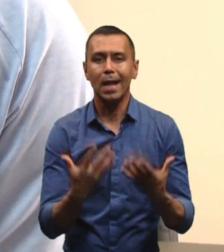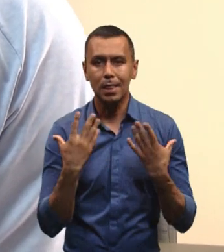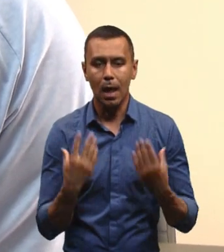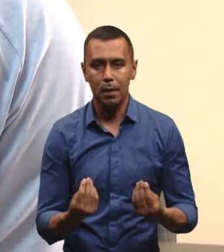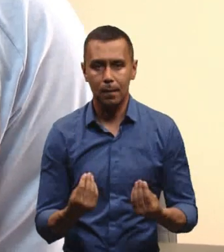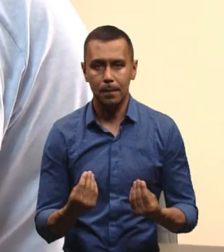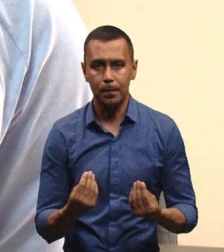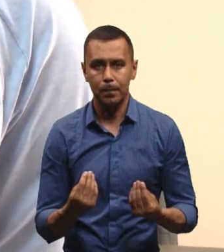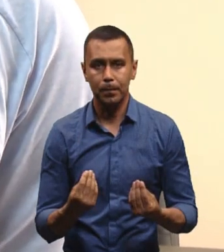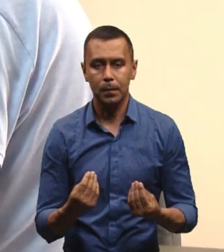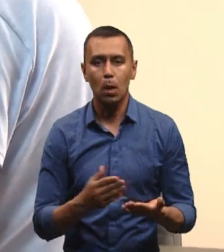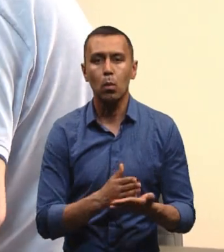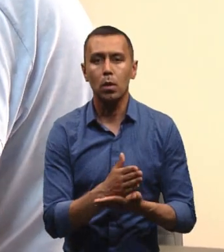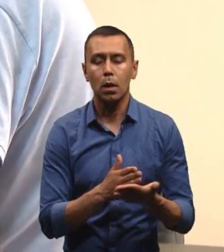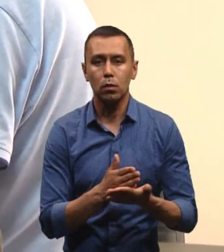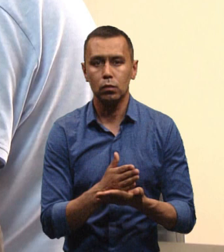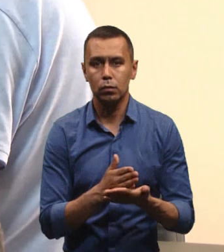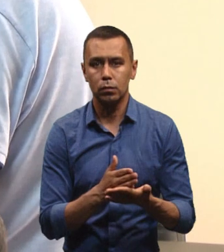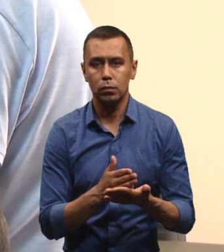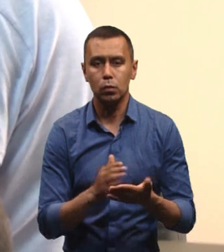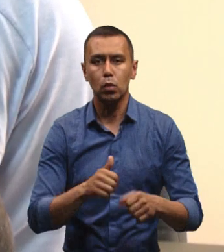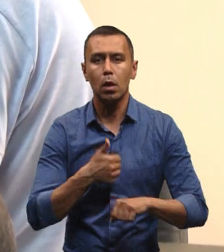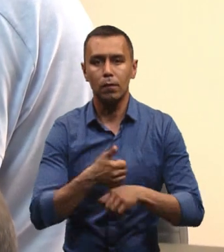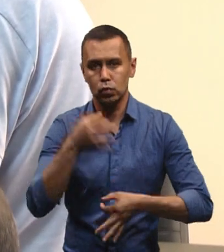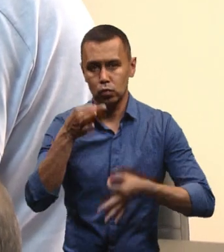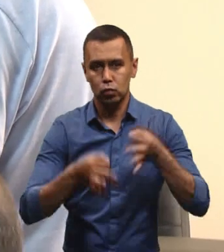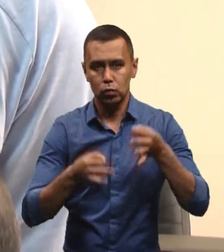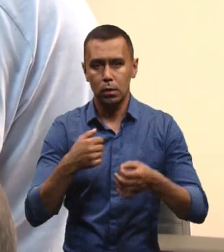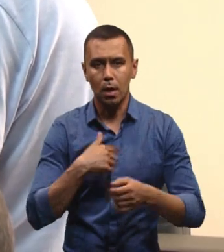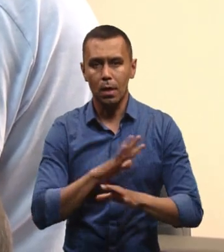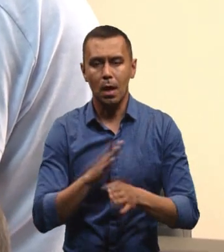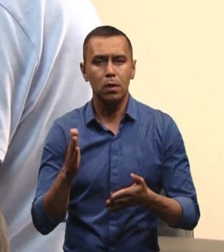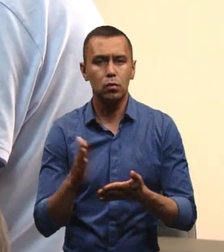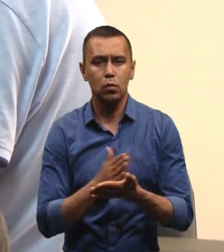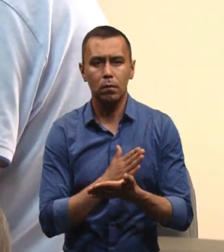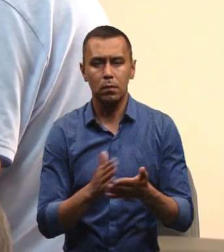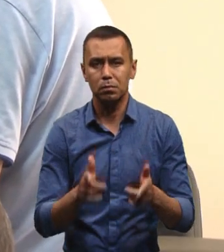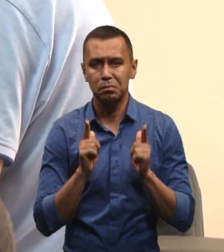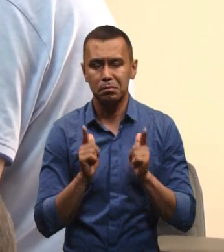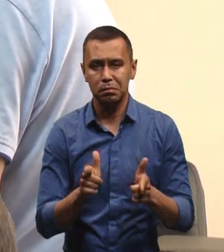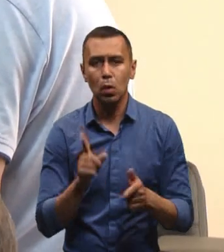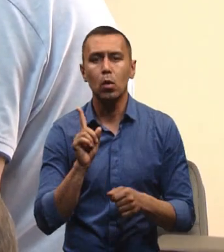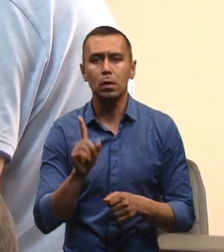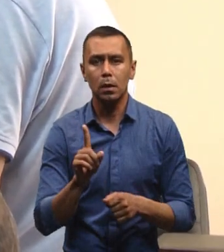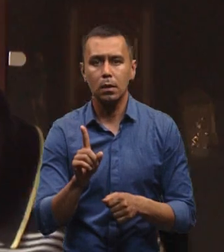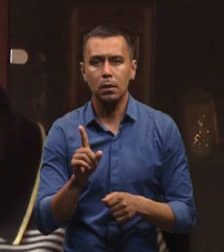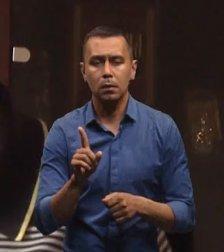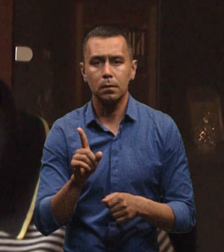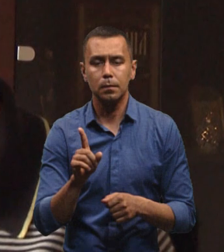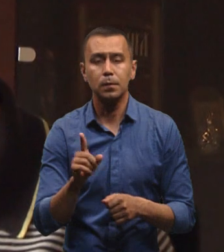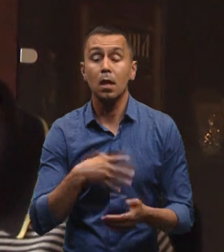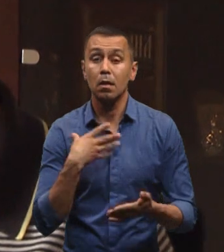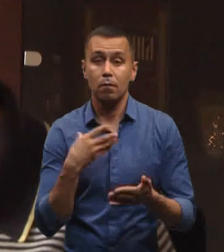з посадою судді для голови суду я не зовсім справляюся, поскільки досвідник сказує.